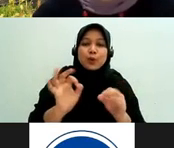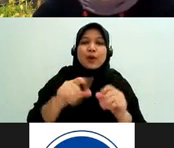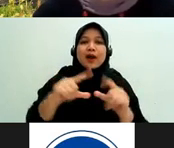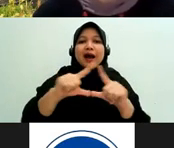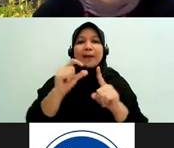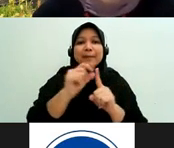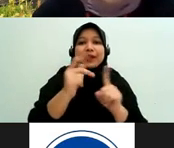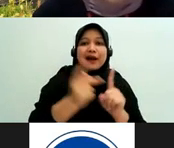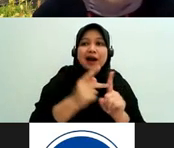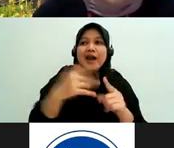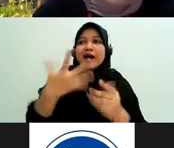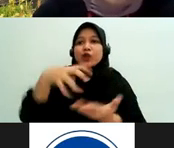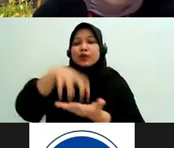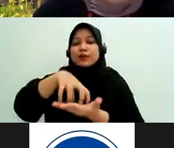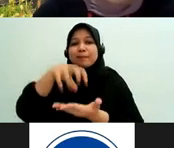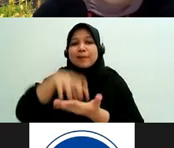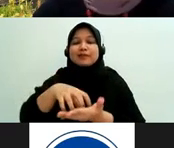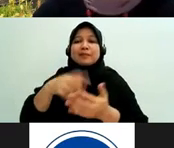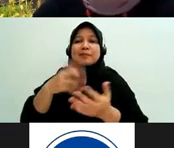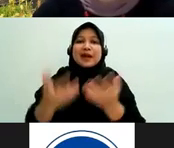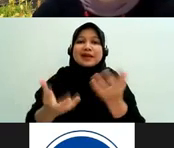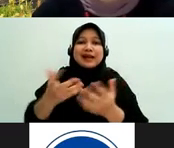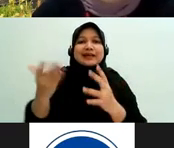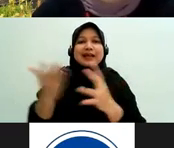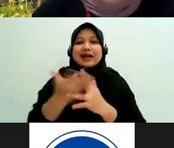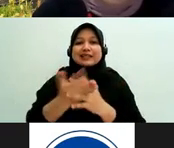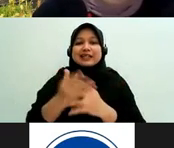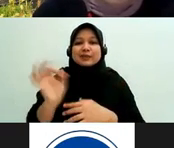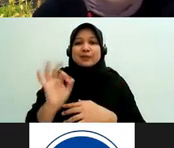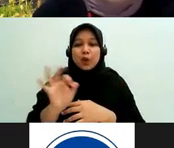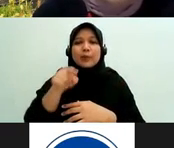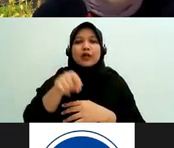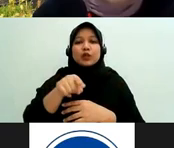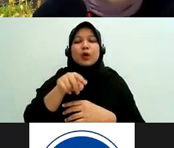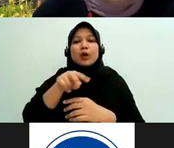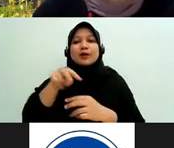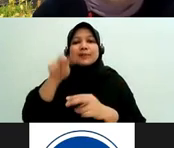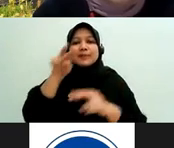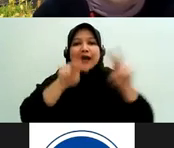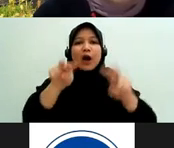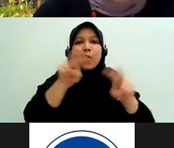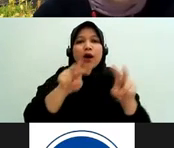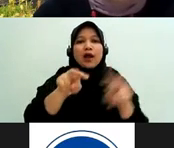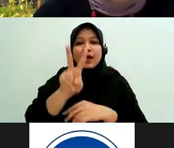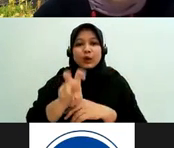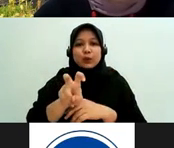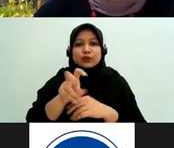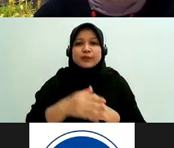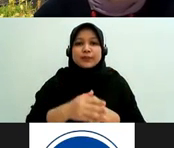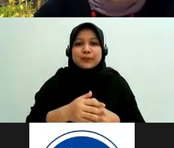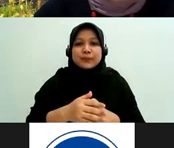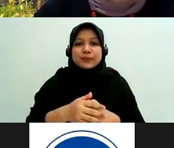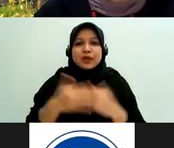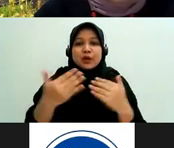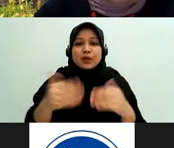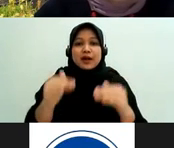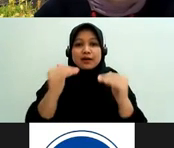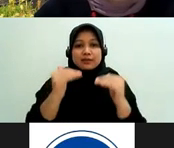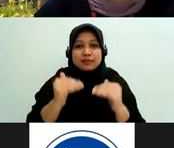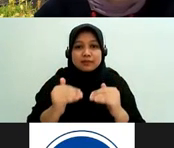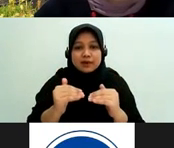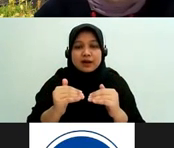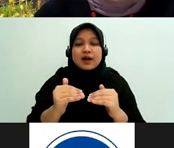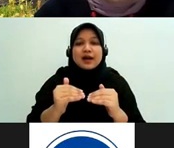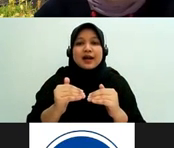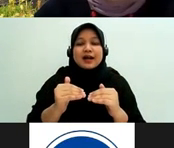fakta yang harus dikawal terus Mbak Yanti ini terakhir ya sebelum saya masuk ke tujuan peliputan memahamkan masyarakat